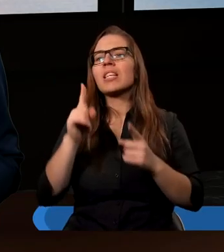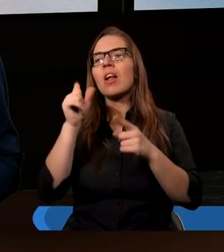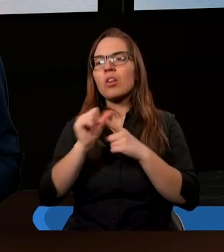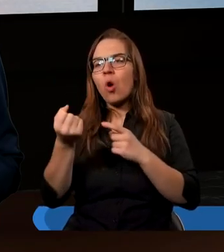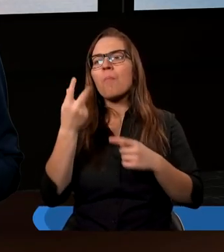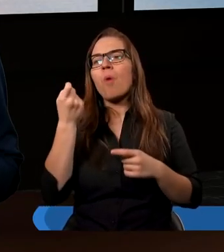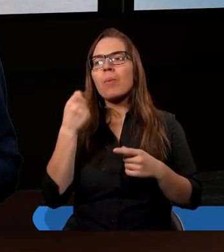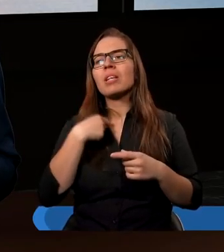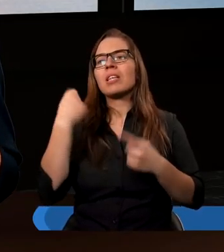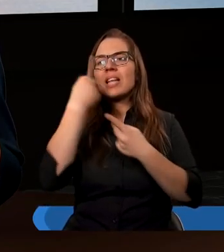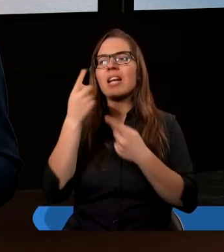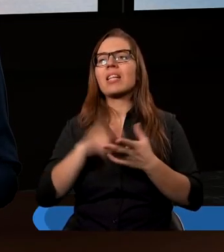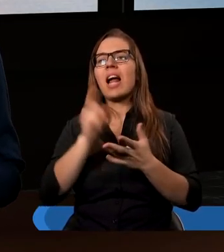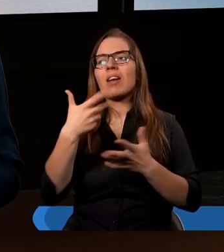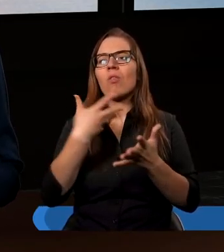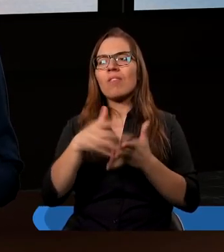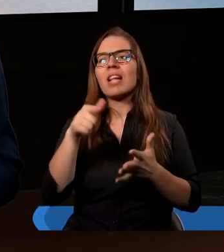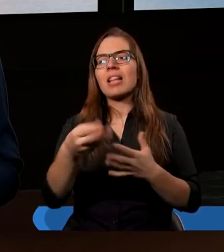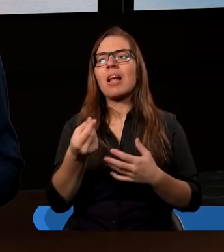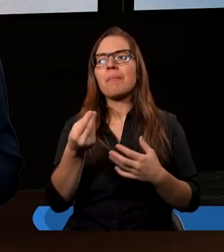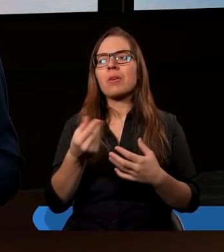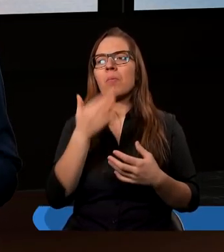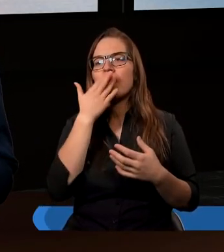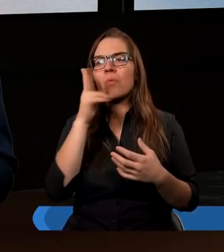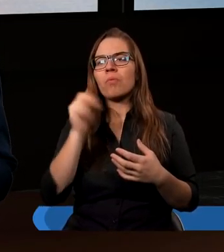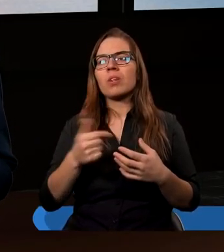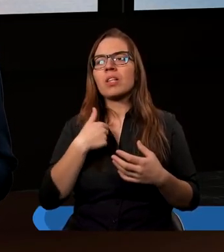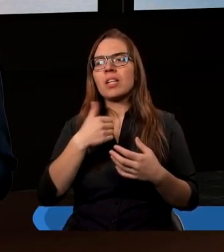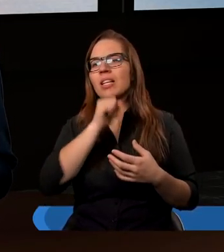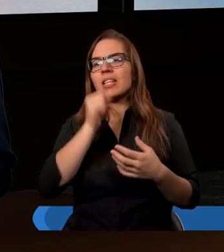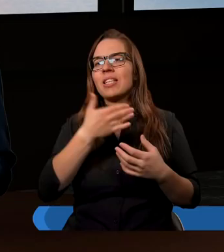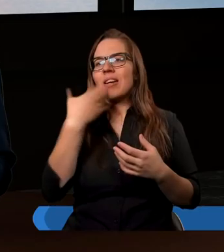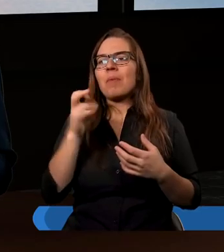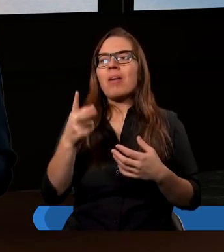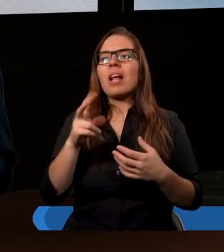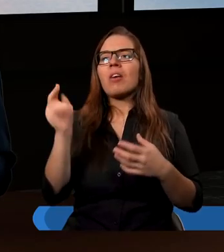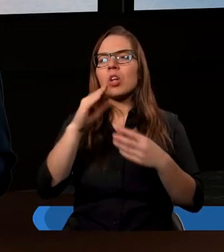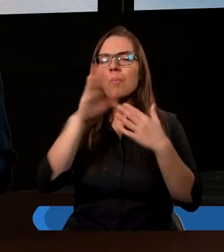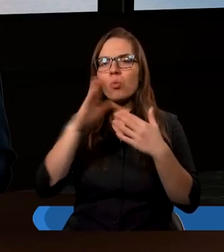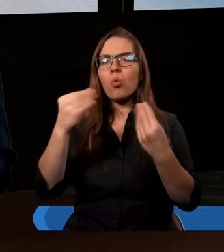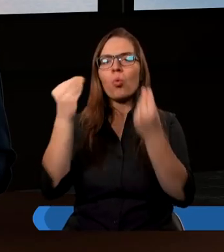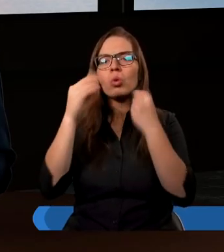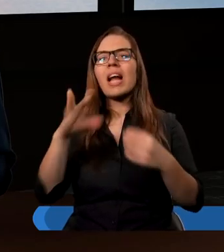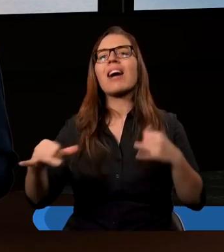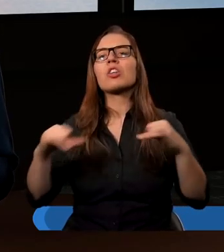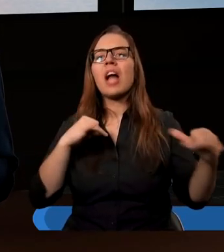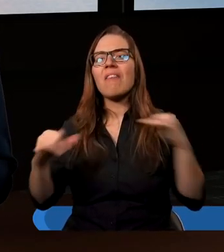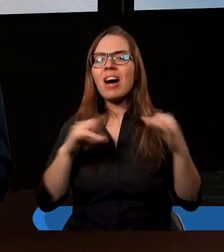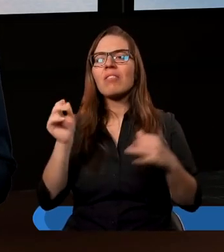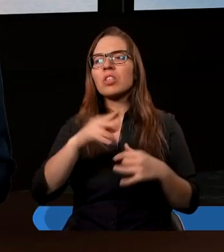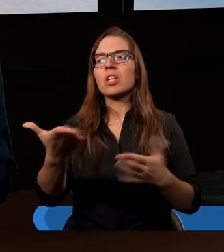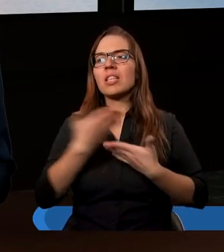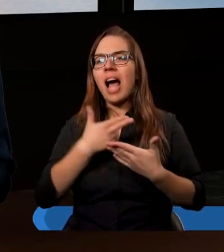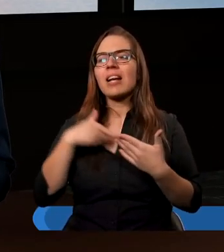takie momenty, że się zastanawiam, na co wydać te pieniądze. Nie mówię, że jestem milionerem. Absolutnie nie. Tylko Bóg uczy też szafarstwa. Bo